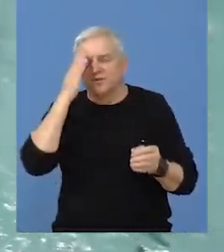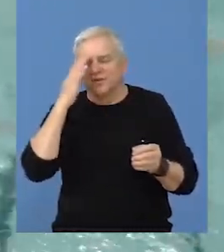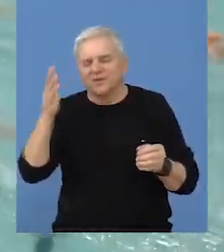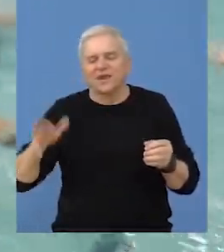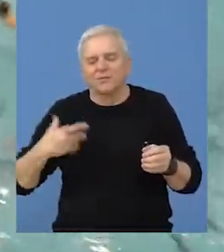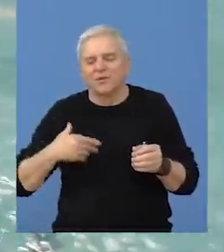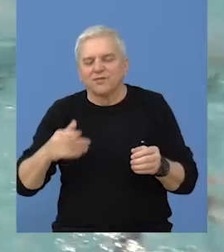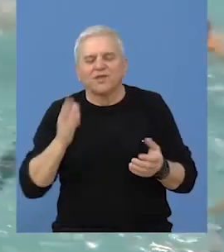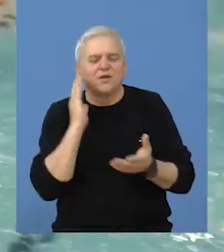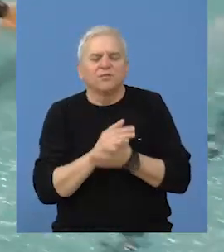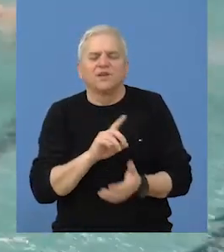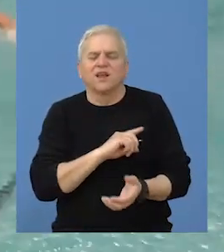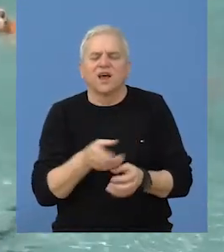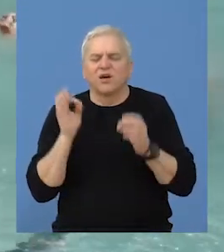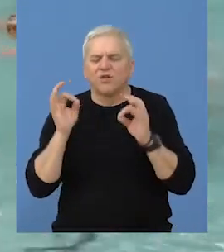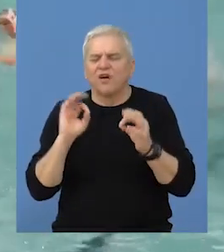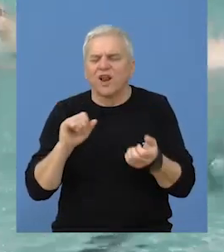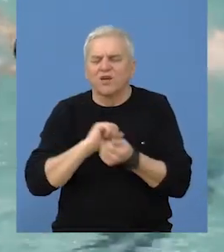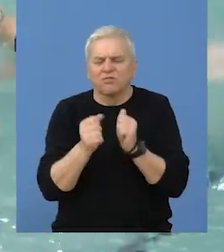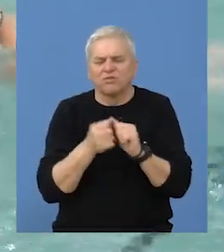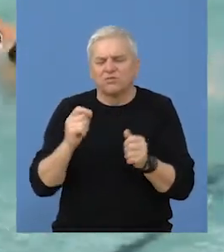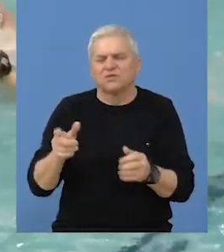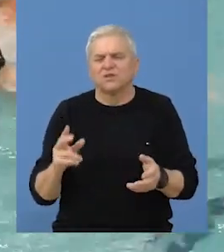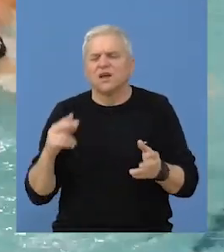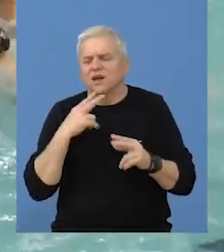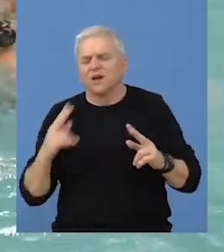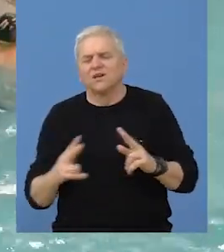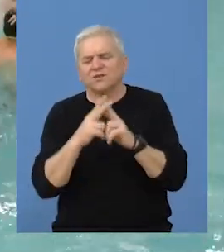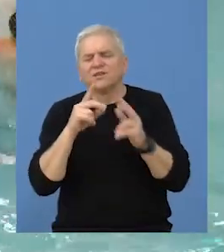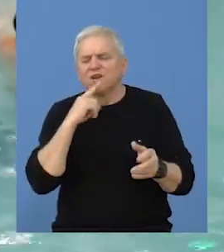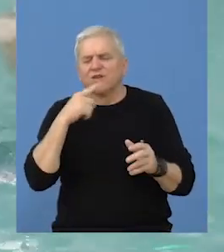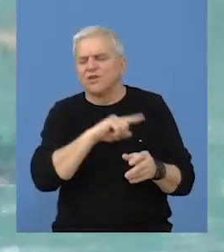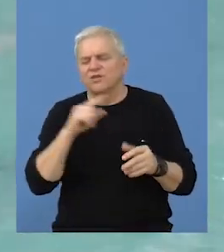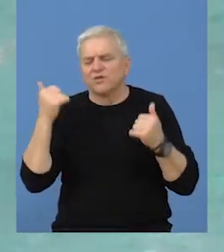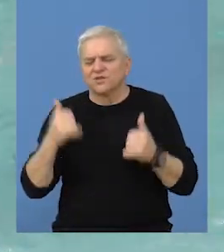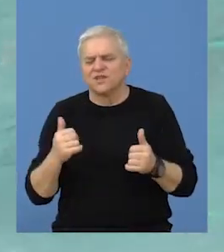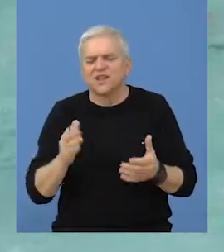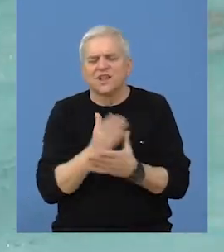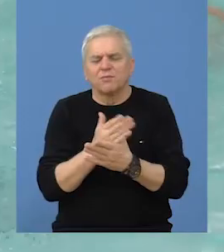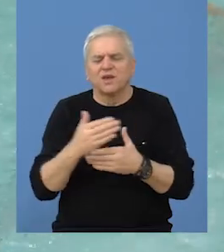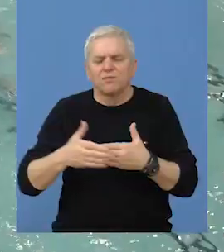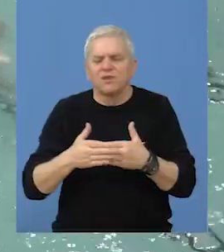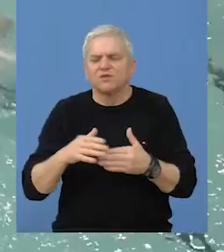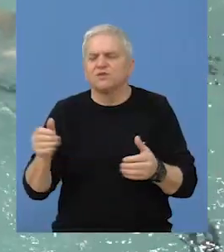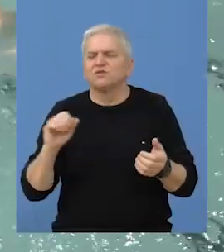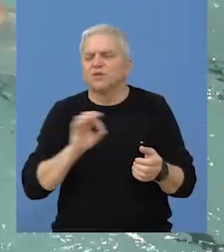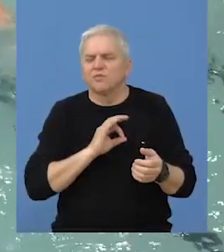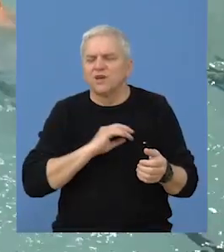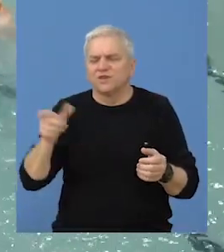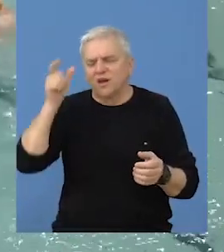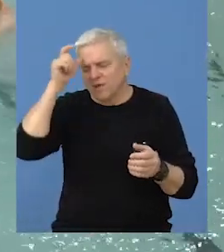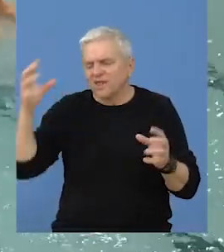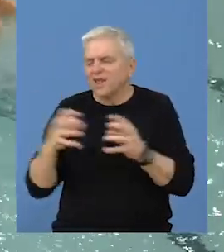je partizanov podnadak od uvek je bila kvalitetan protivnik a u prilog tome govore i do sadašnji međusobni mečevi